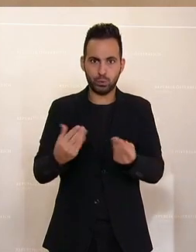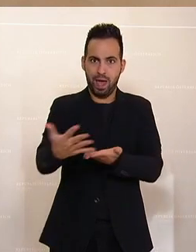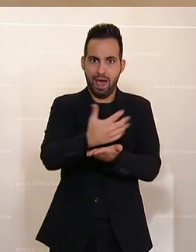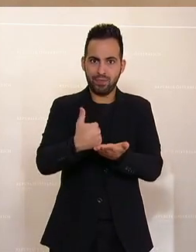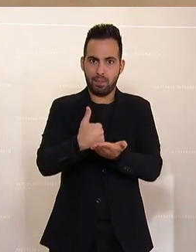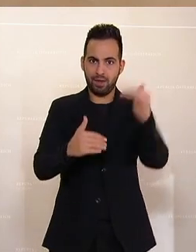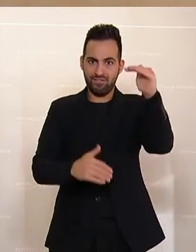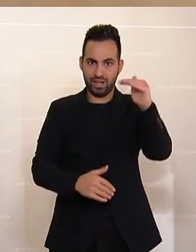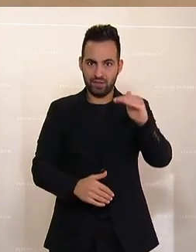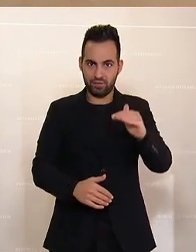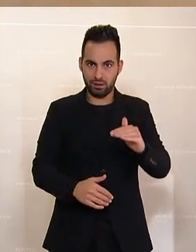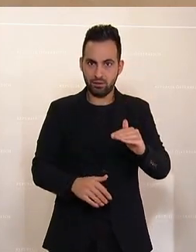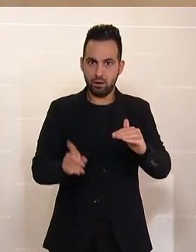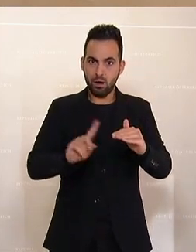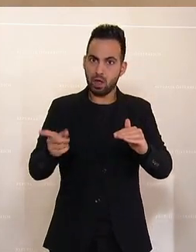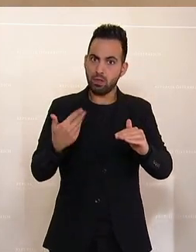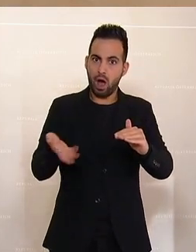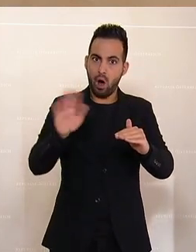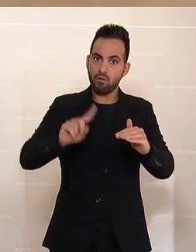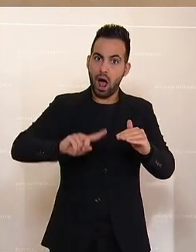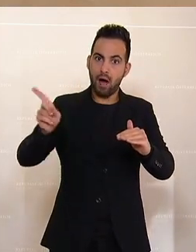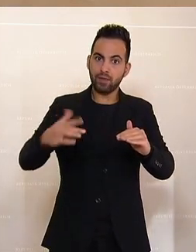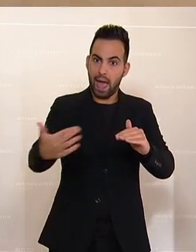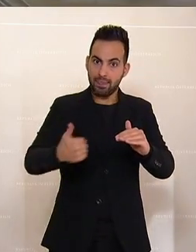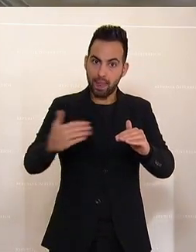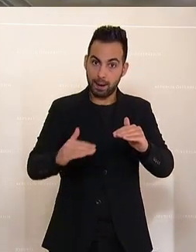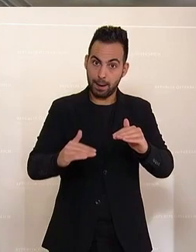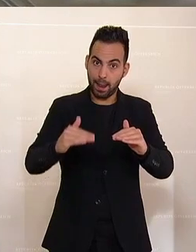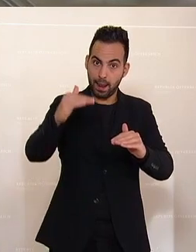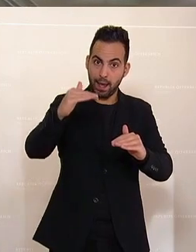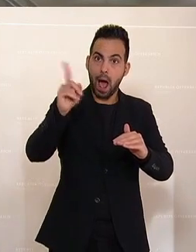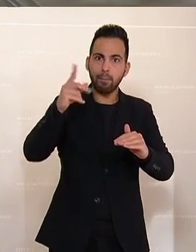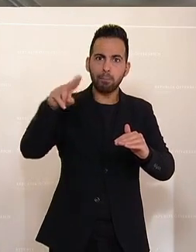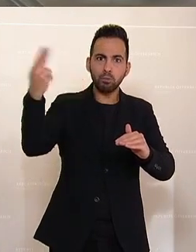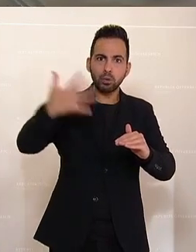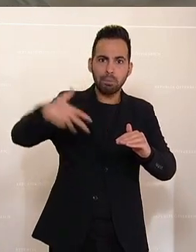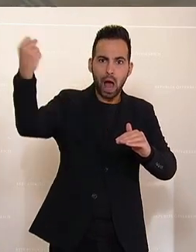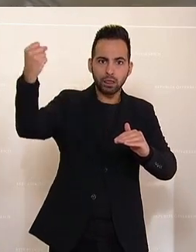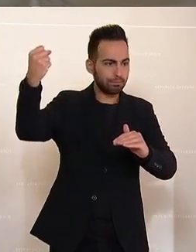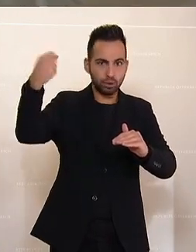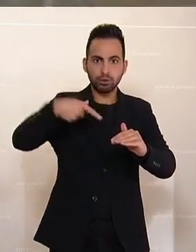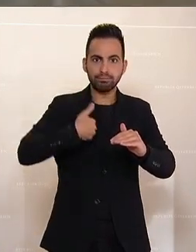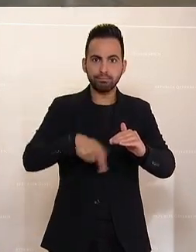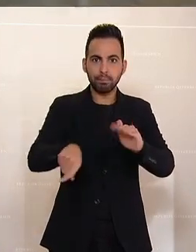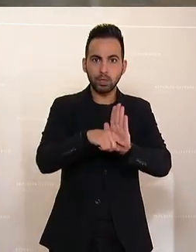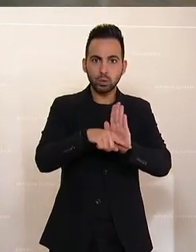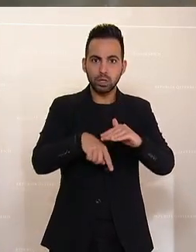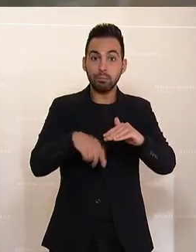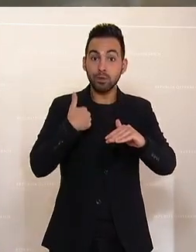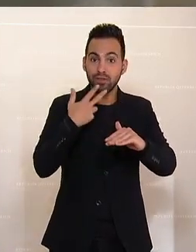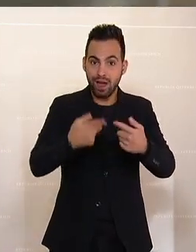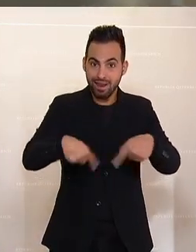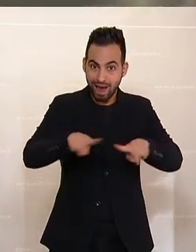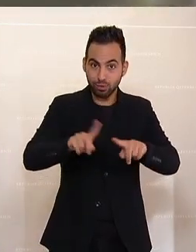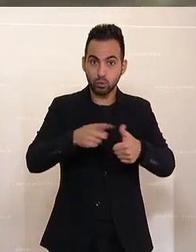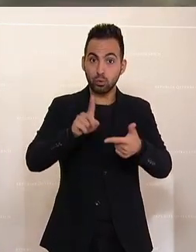sinken auf der einen Seite, auf der anderen Seite andere Einnahmen lukriert werden, aber die sich nur der Bund zurückhält, dann bleibt einer auf der Strecke. In dem Fall zwei sind die